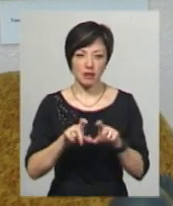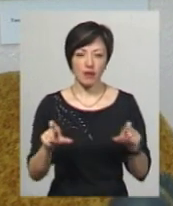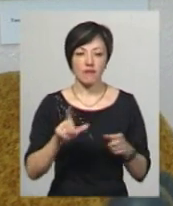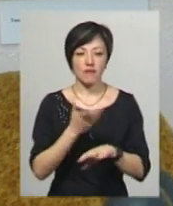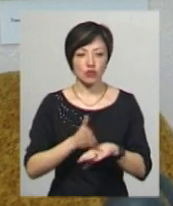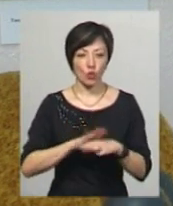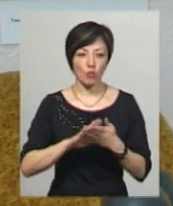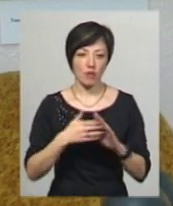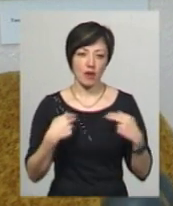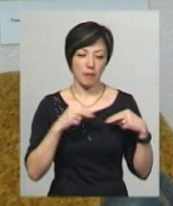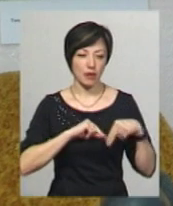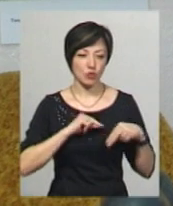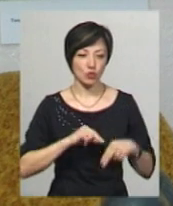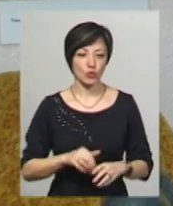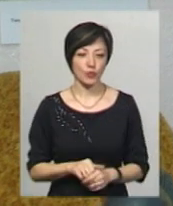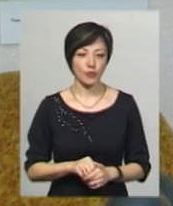умовах я працюю.